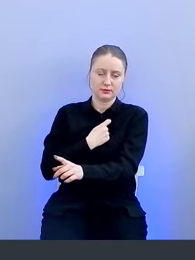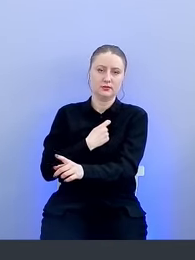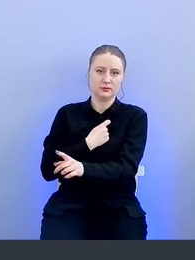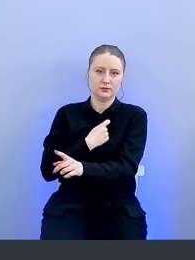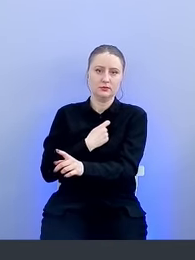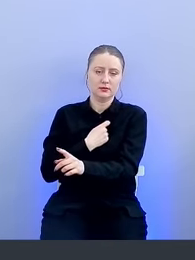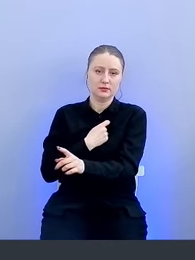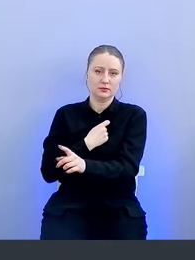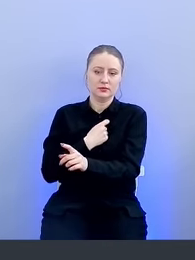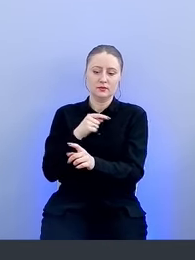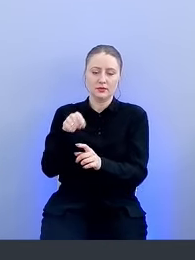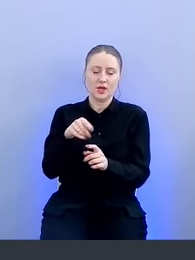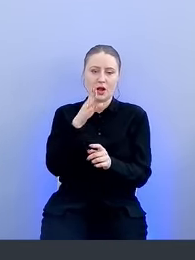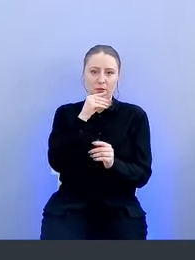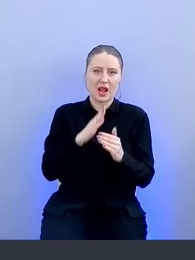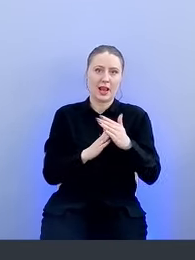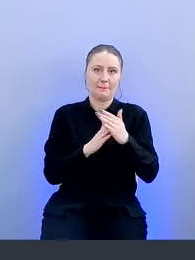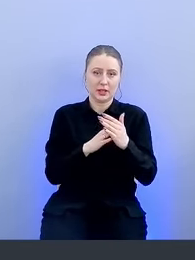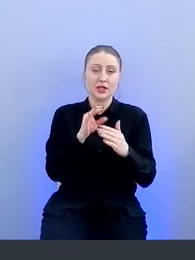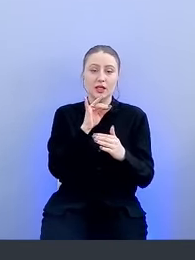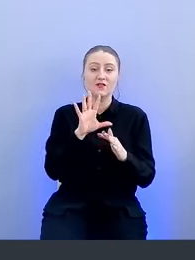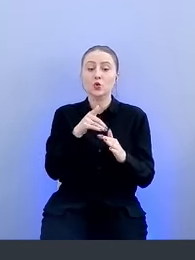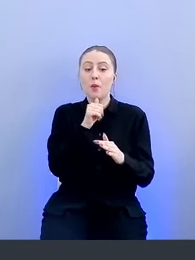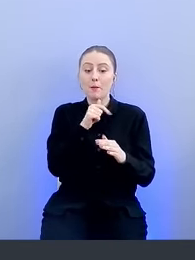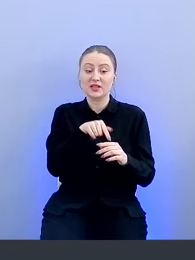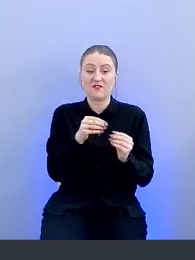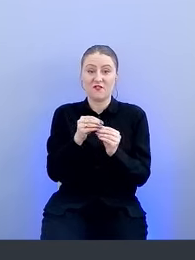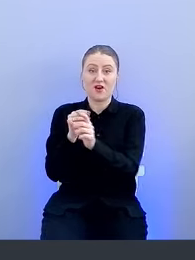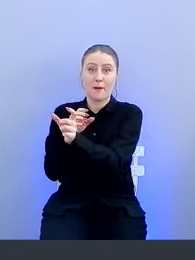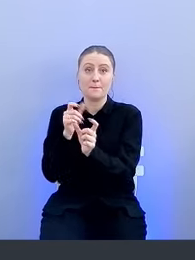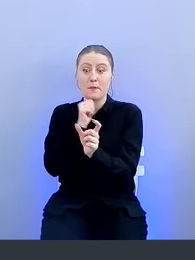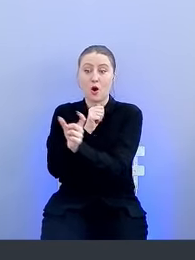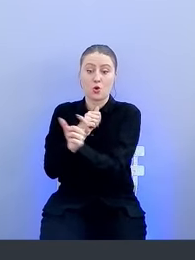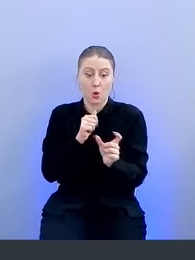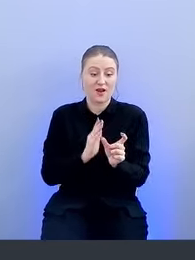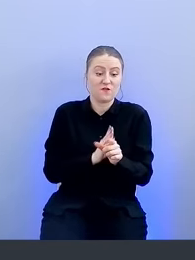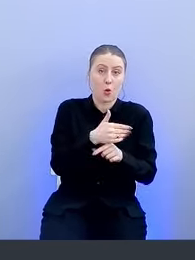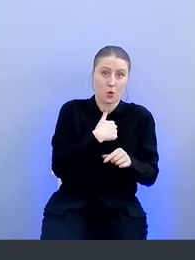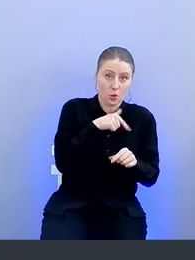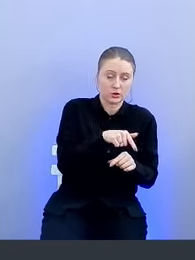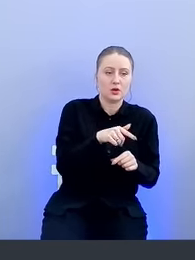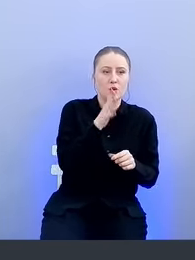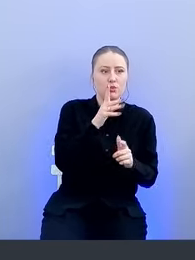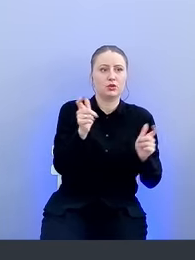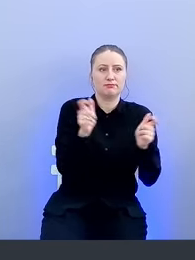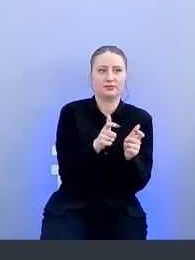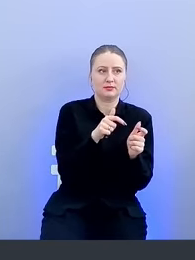он упрется в определенные лимиты, и при попытке входа с этим паролем к тебе сработает наш АБФ.